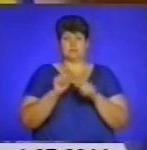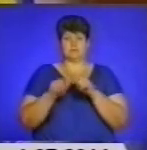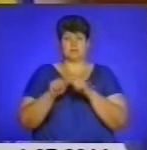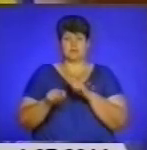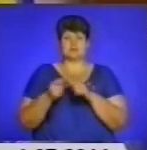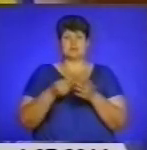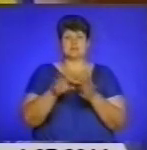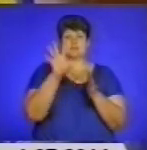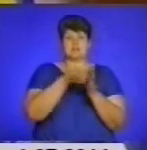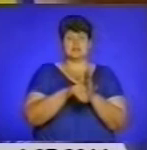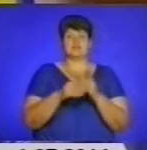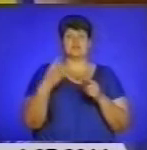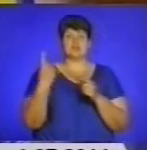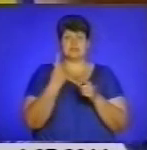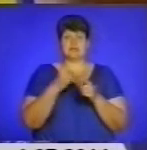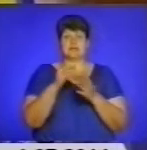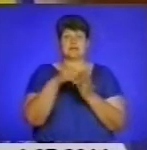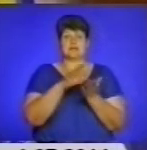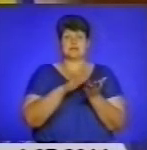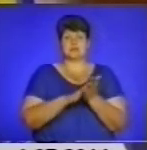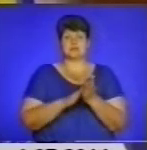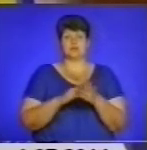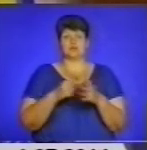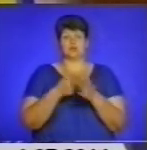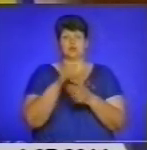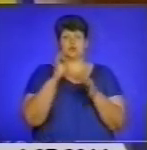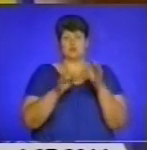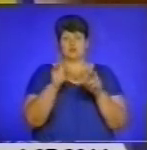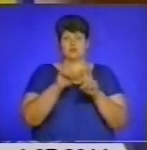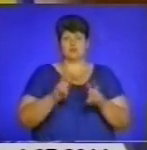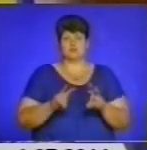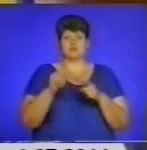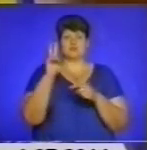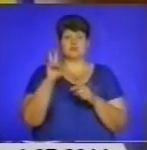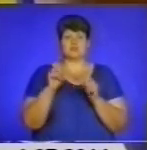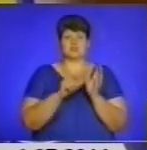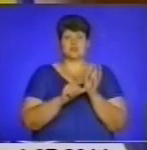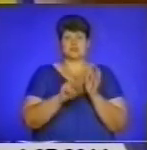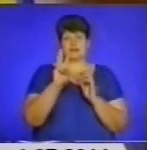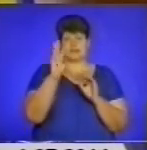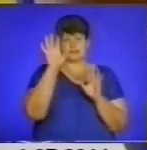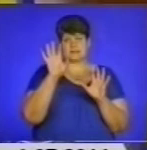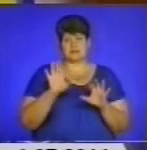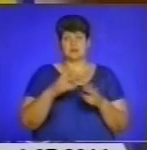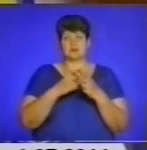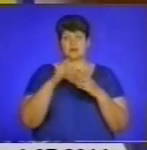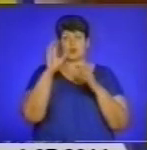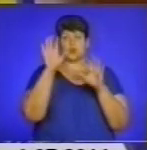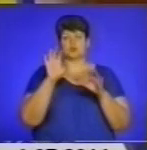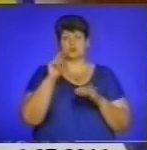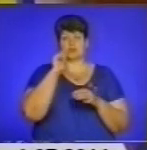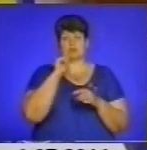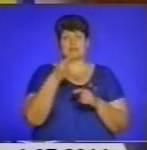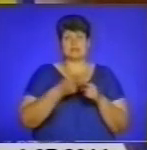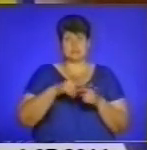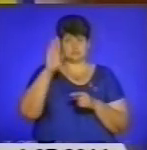до єдиного реєстру досудових розслідувань за кваліфікацією статті 263 Кримінального кодису України і дана молода